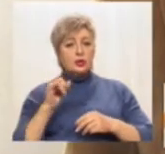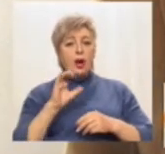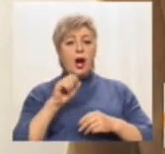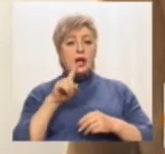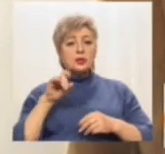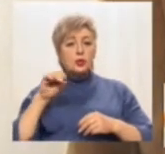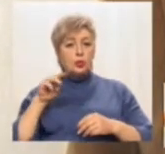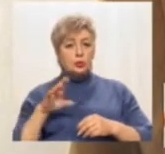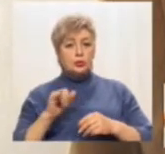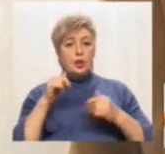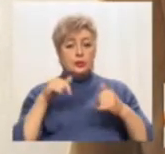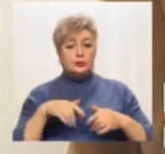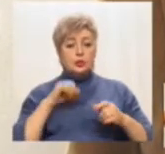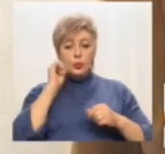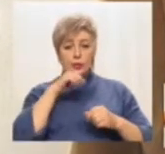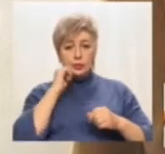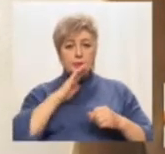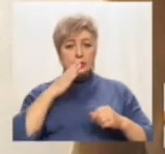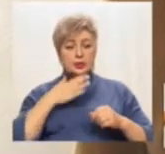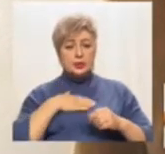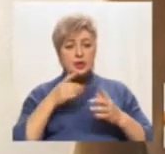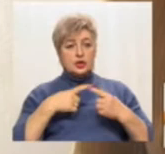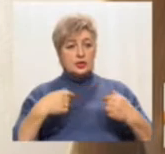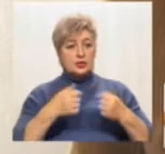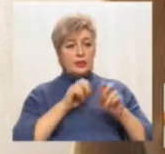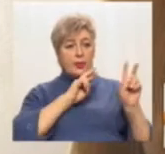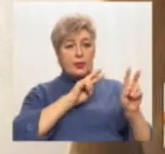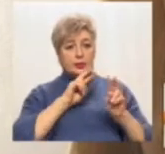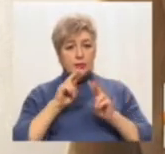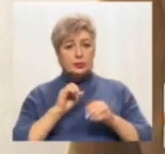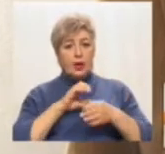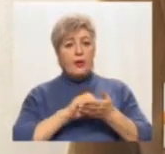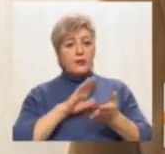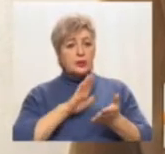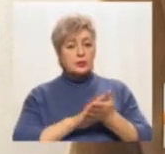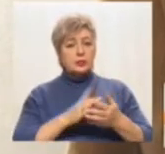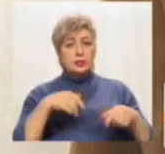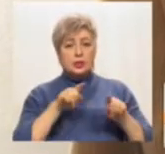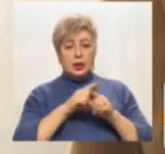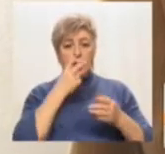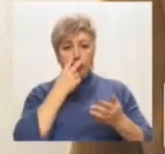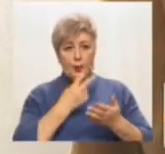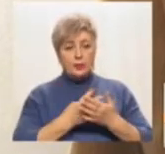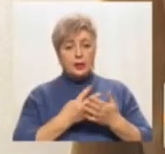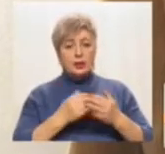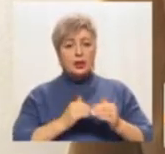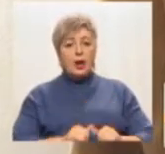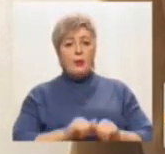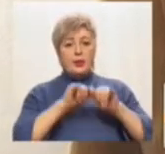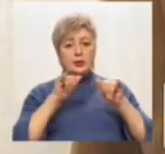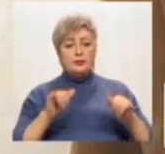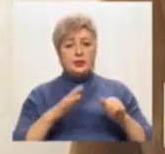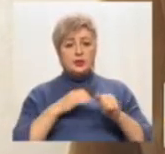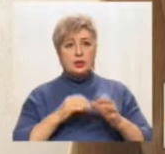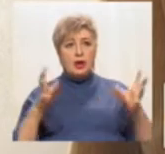наша система моніторингу, онлайн-моніторингу, вона фіксує таке помітне перевищення концентрації